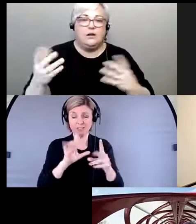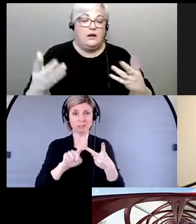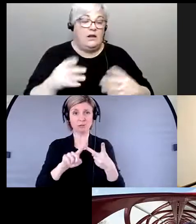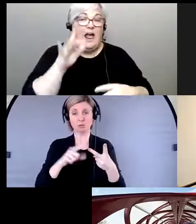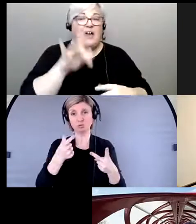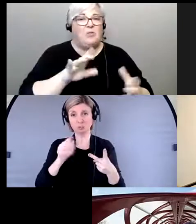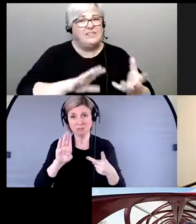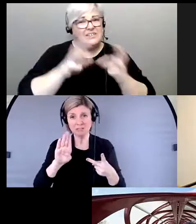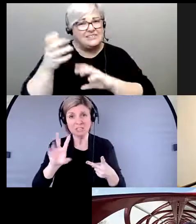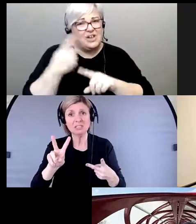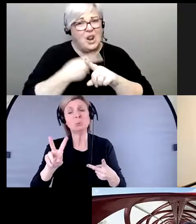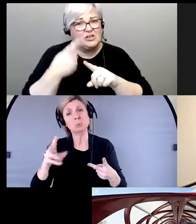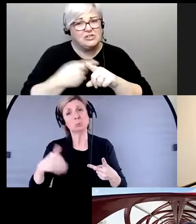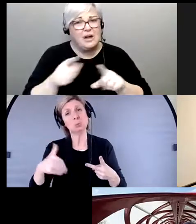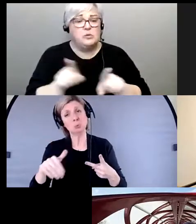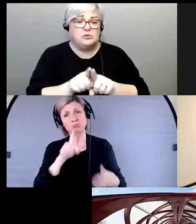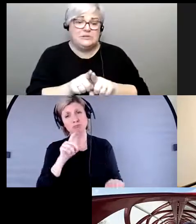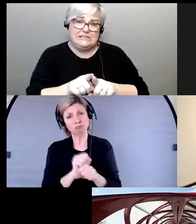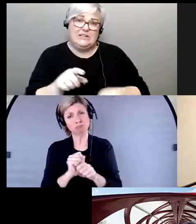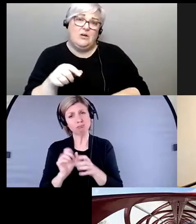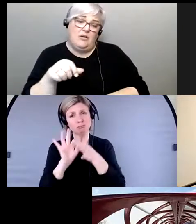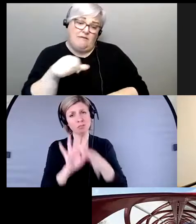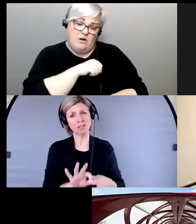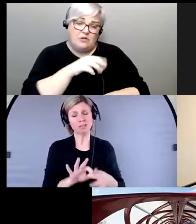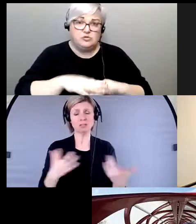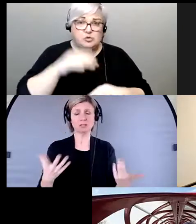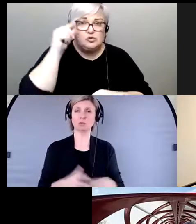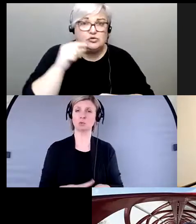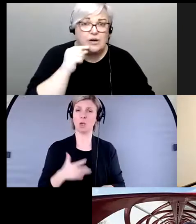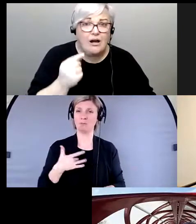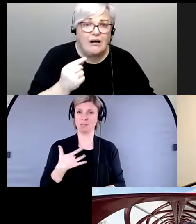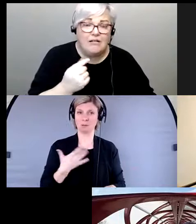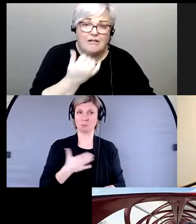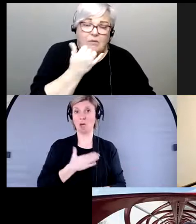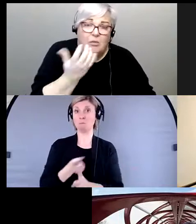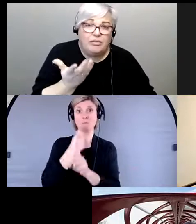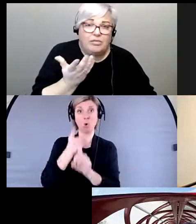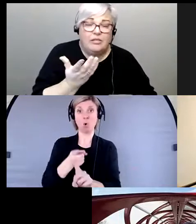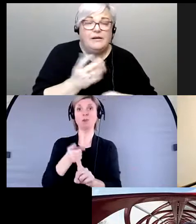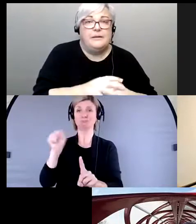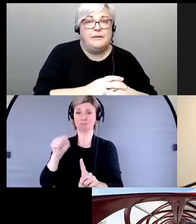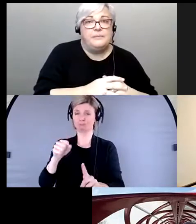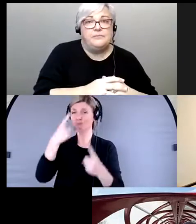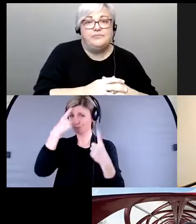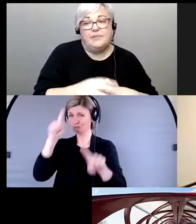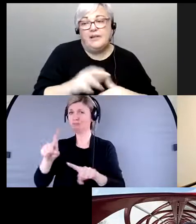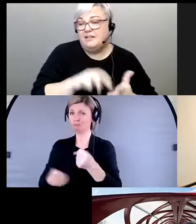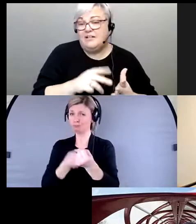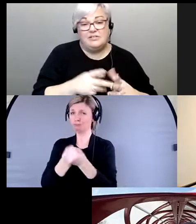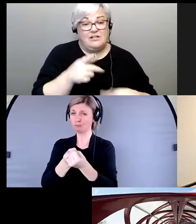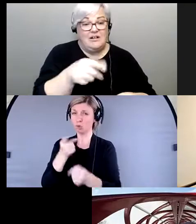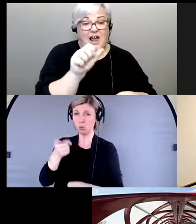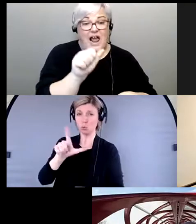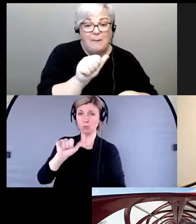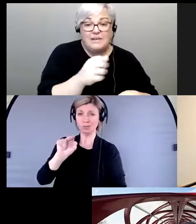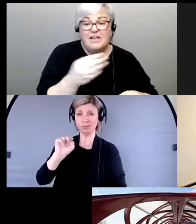logement, ce qui a aussi à voir avec la violence basée sur le genre. donc, tout ça pour dire que je suis d'accord avec ce qu'Emilina